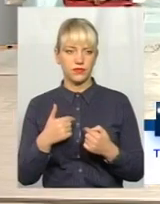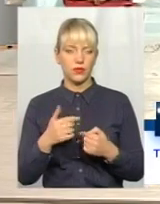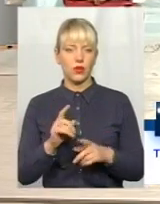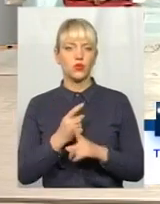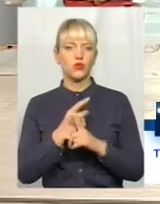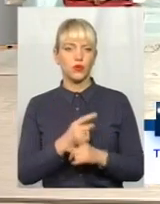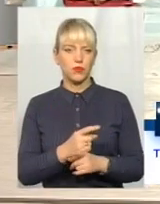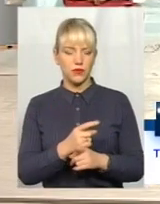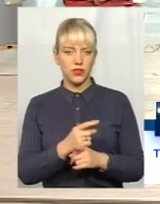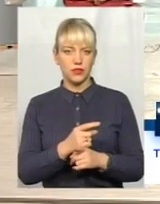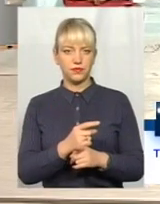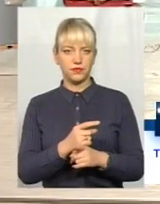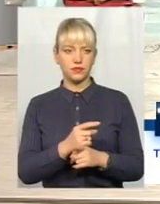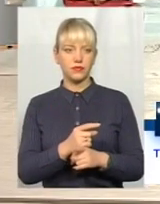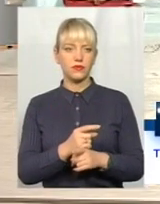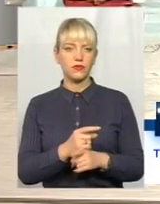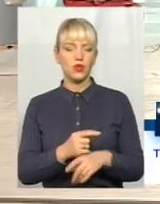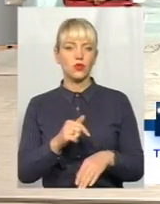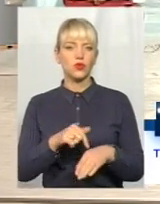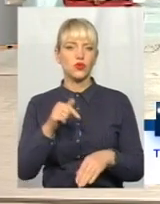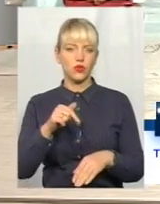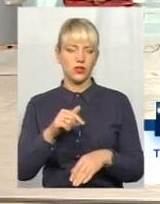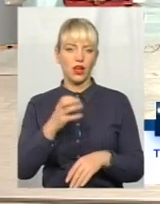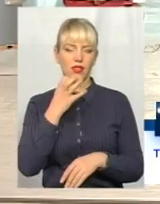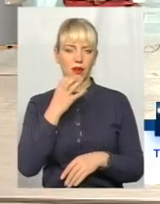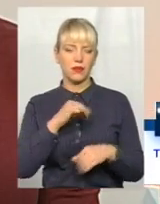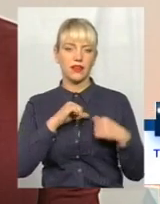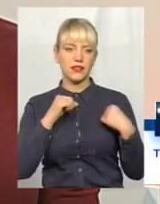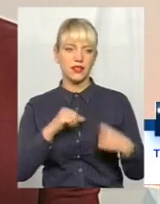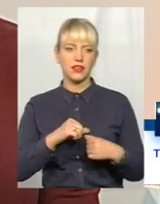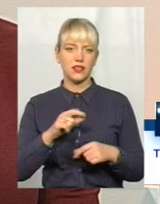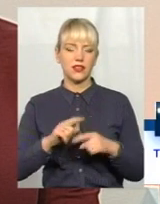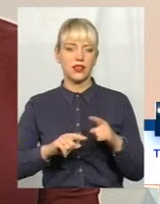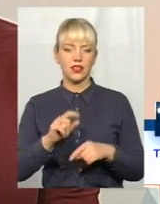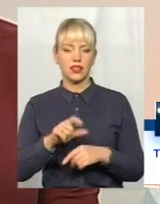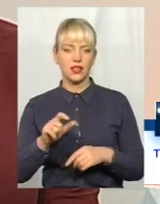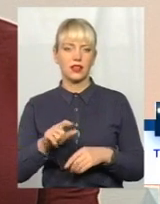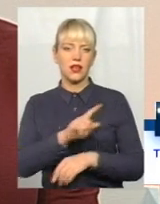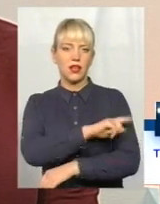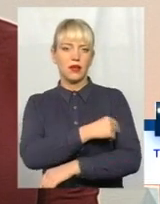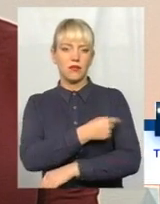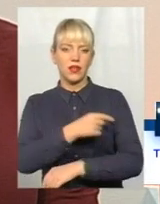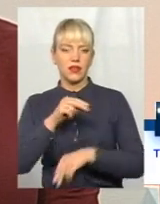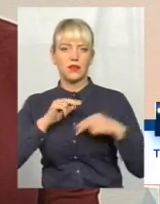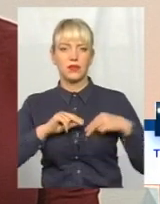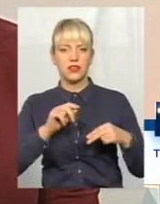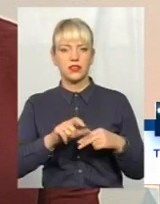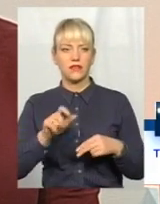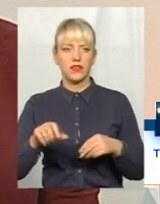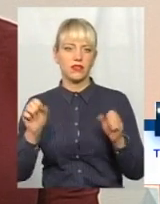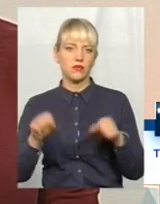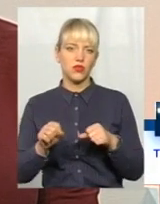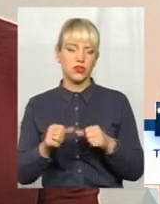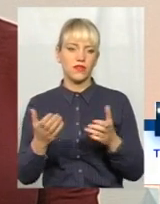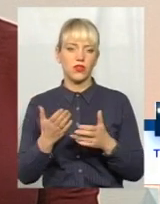супроводі чуйних теплих сердець рідних медпрацівників, можливо,